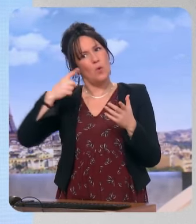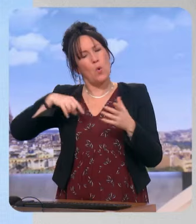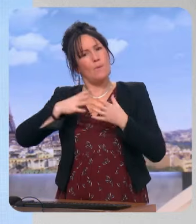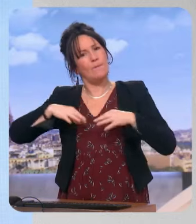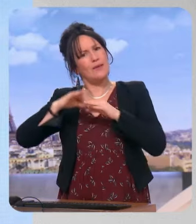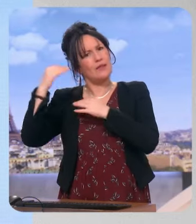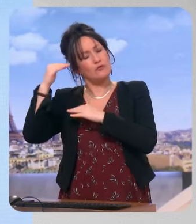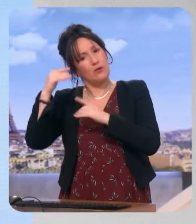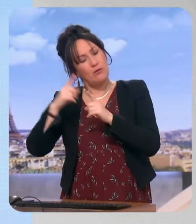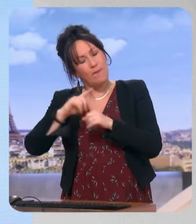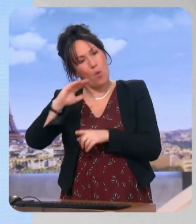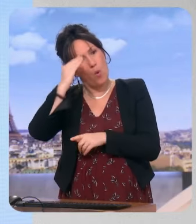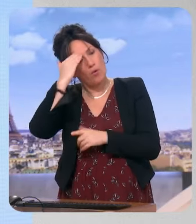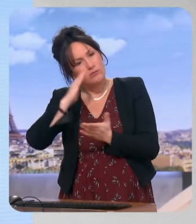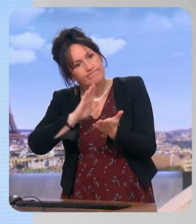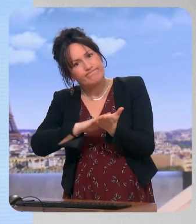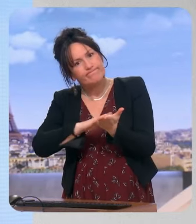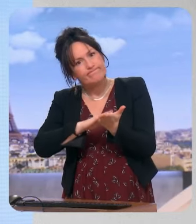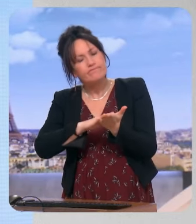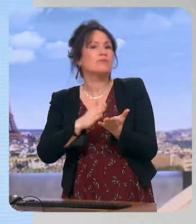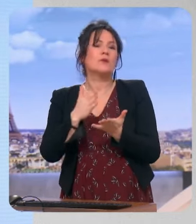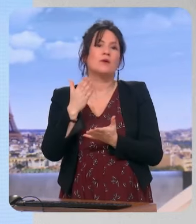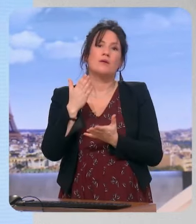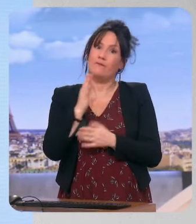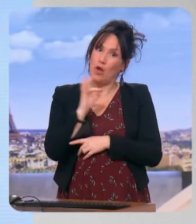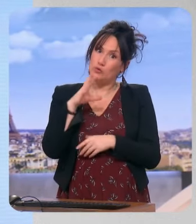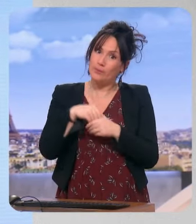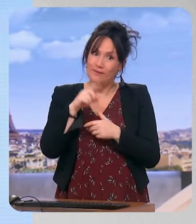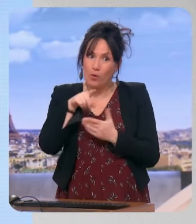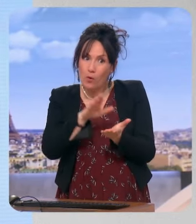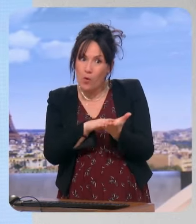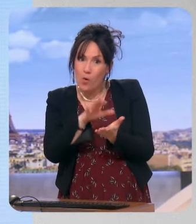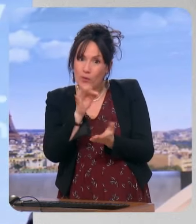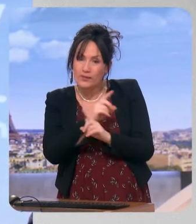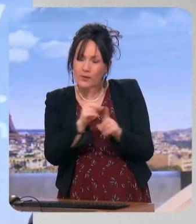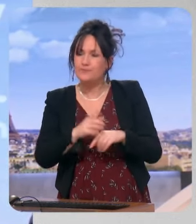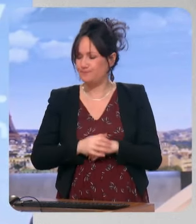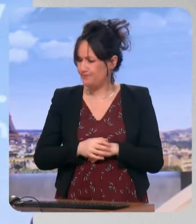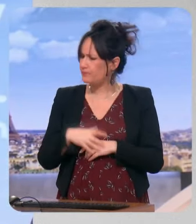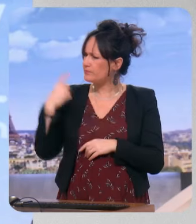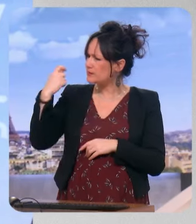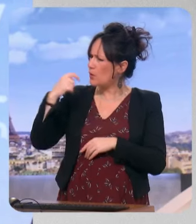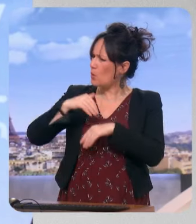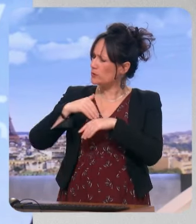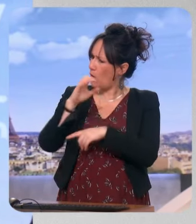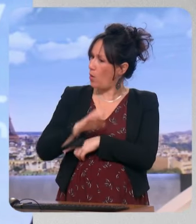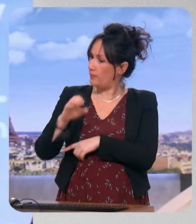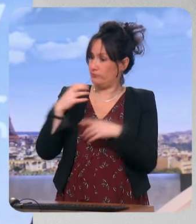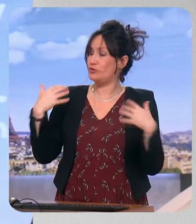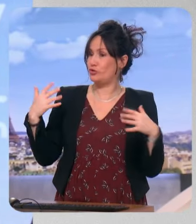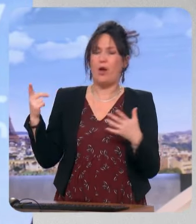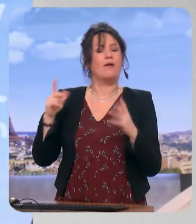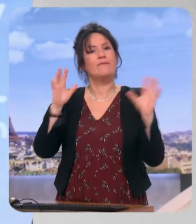mandat, félicitent l'élu, est-ce que la France devra le faire ou pas ? Quand je vois que Charles Michel, le président du Conseil européen, a déjà félicité